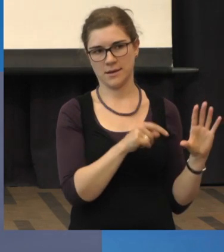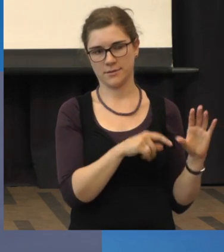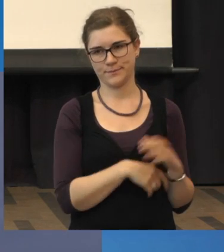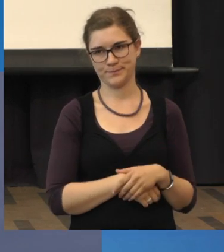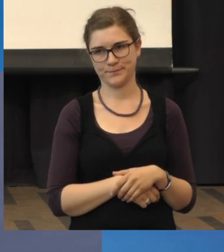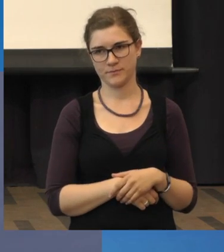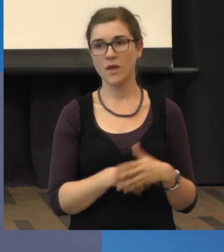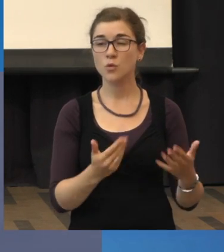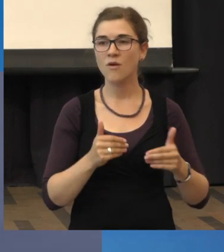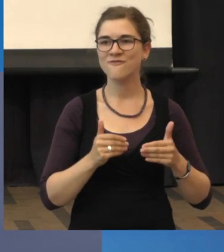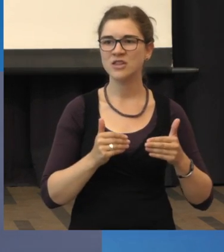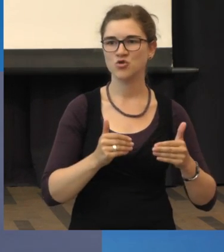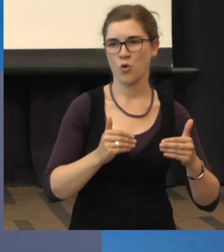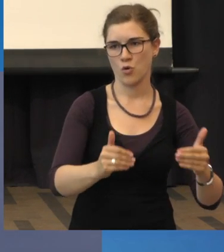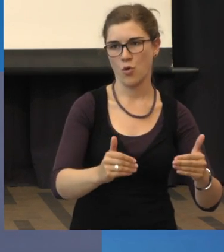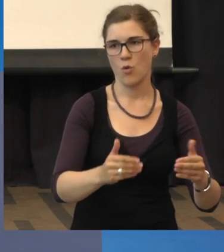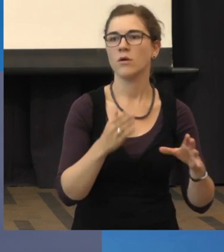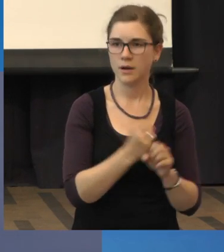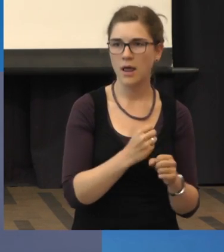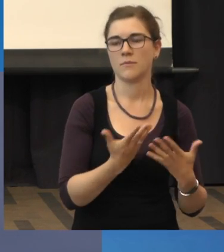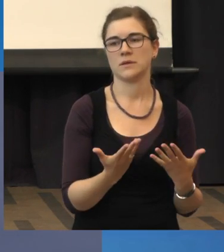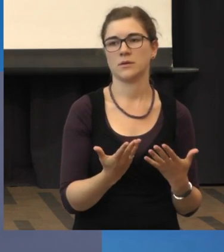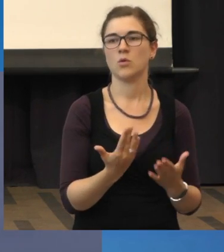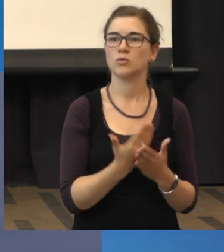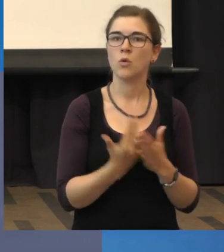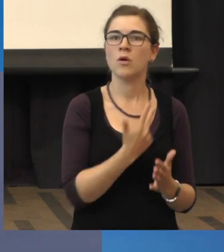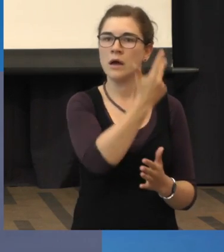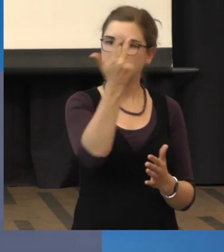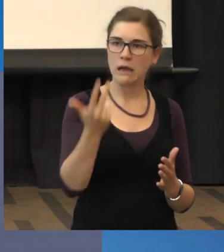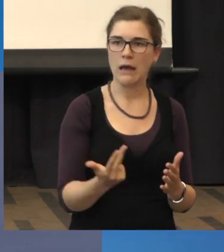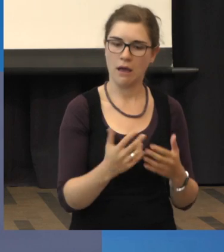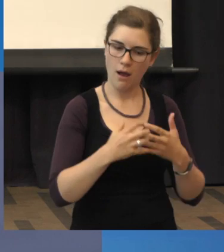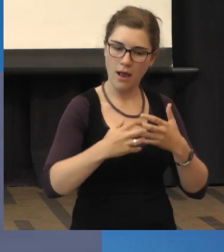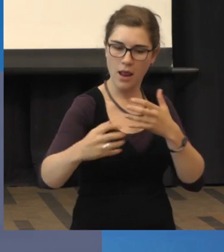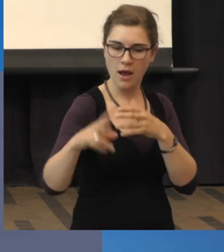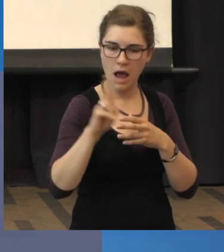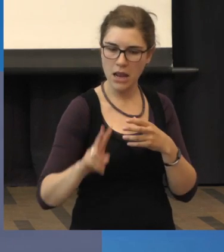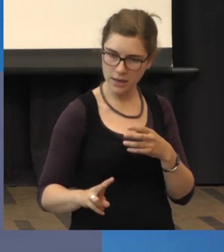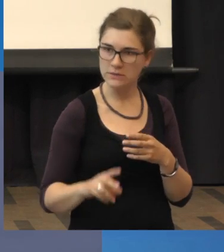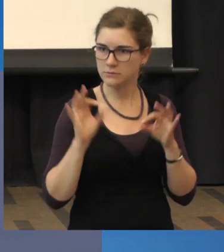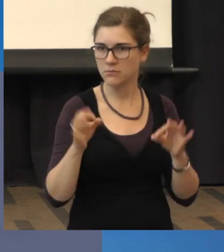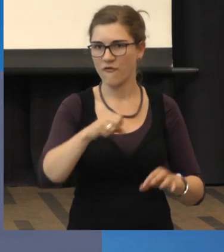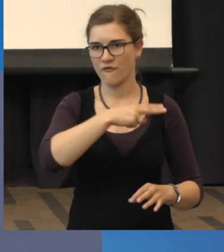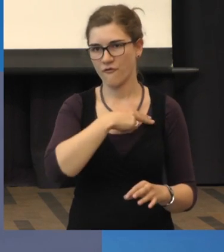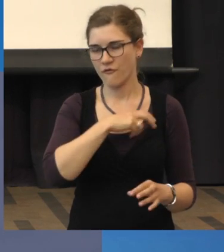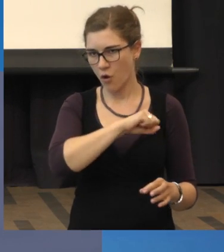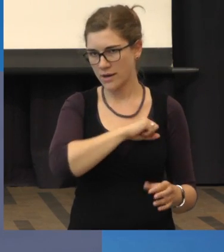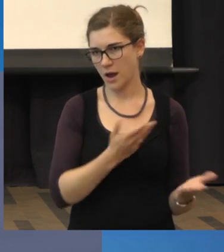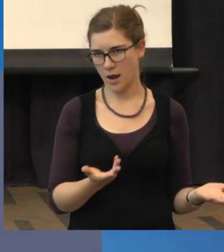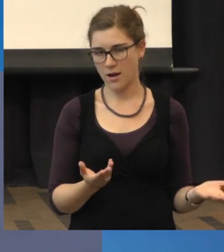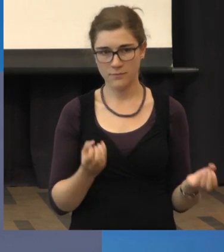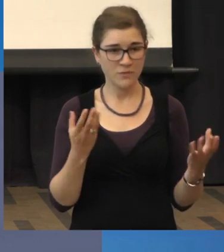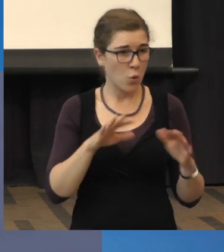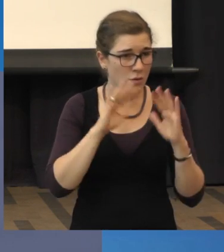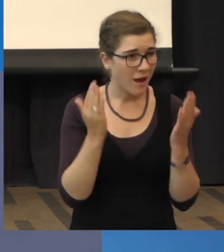erreicht man eine Verzögerung. Und wenn Sie noch drei Jahre länger lesen können, dann ist das auch ein Ergebnis. Und wenn das alles nicht hilft